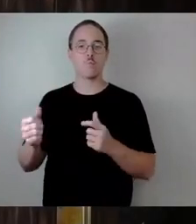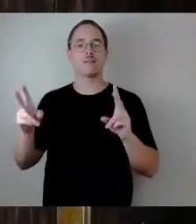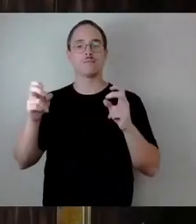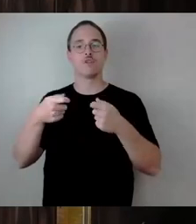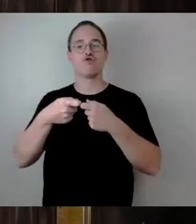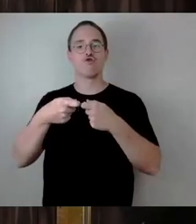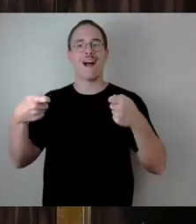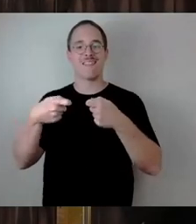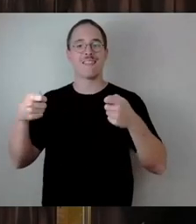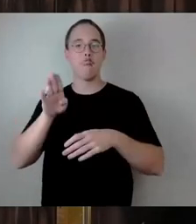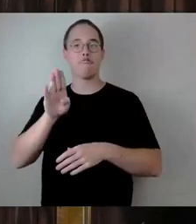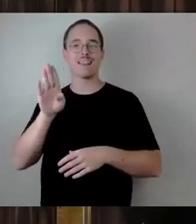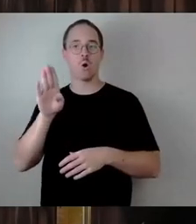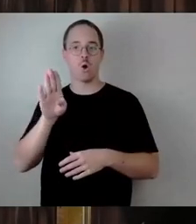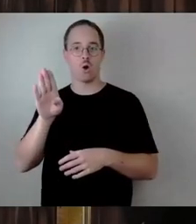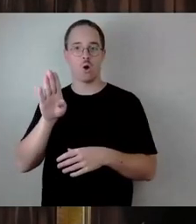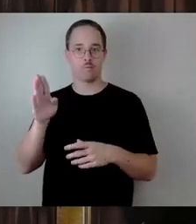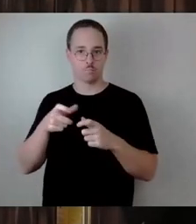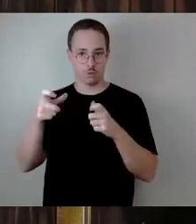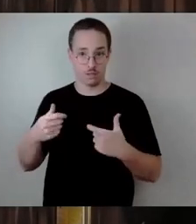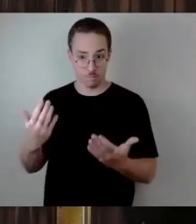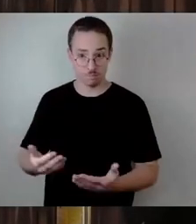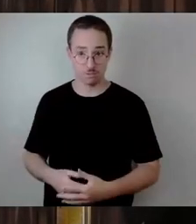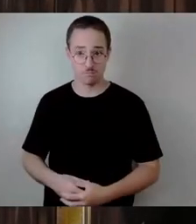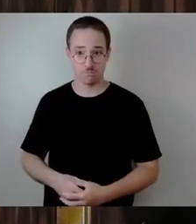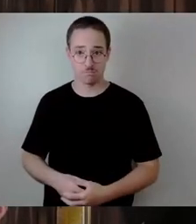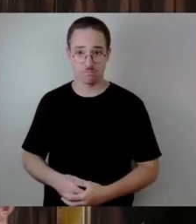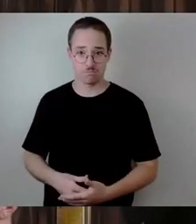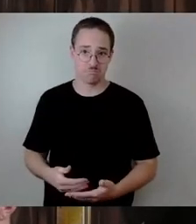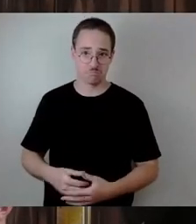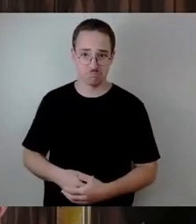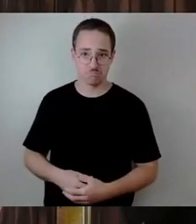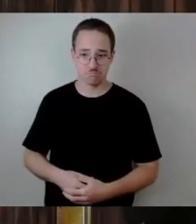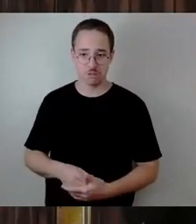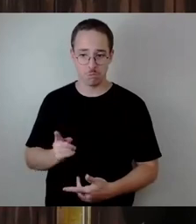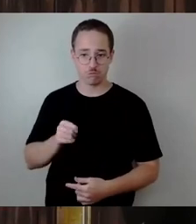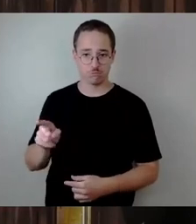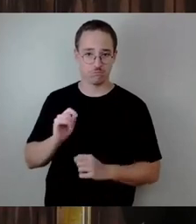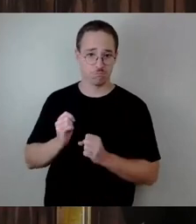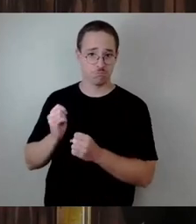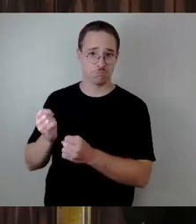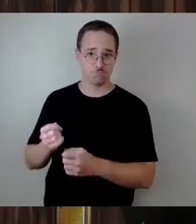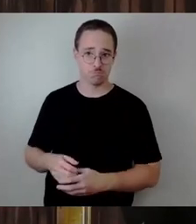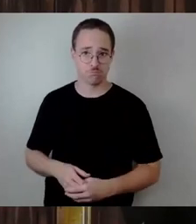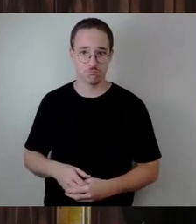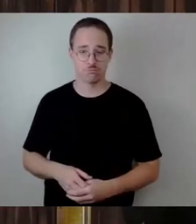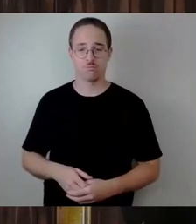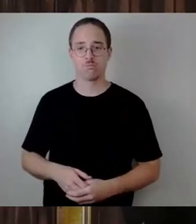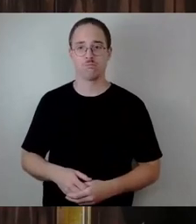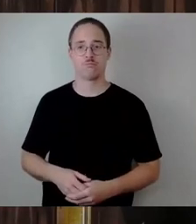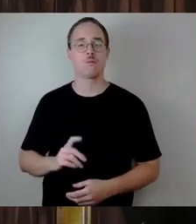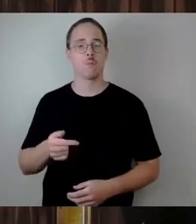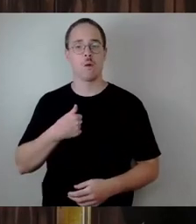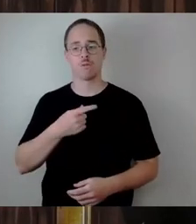ähnliche Probleme warten könnten. Und darüber hinaus würde ich gerne wissen, ob jetzt angesichts dieser